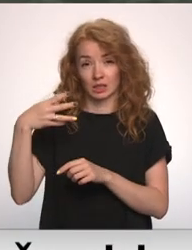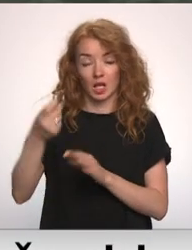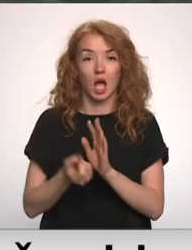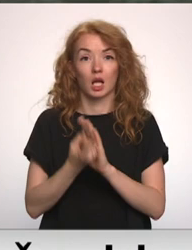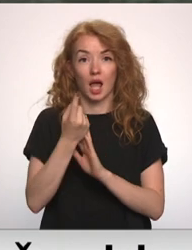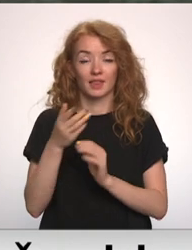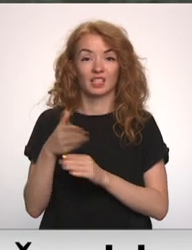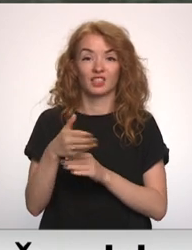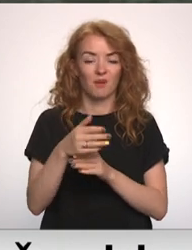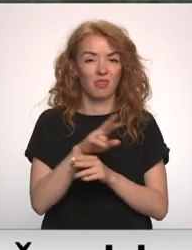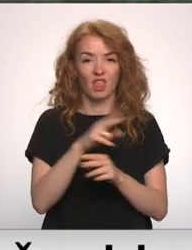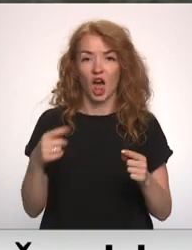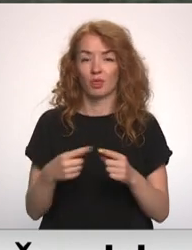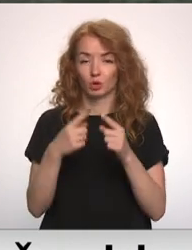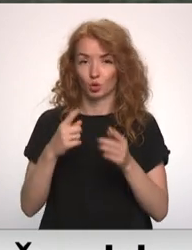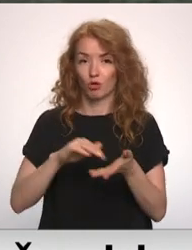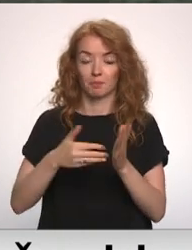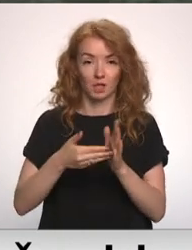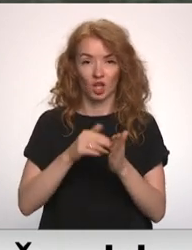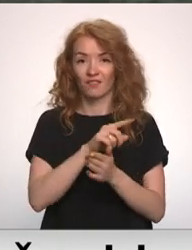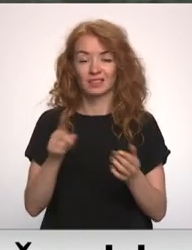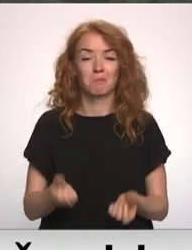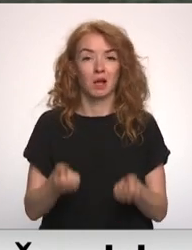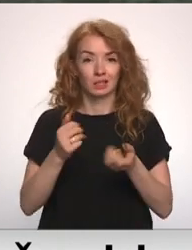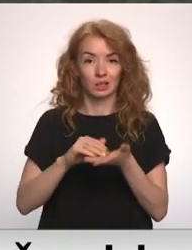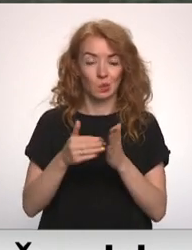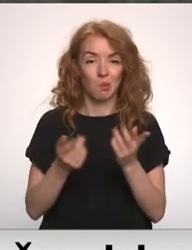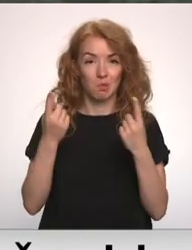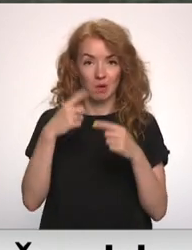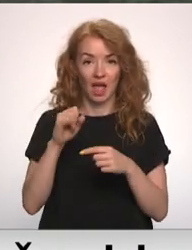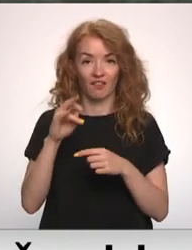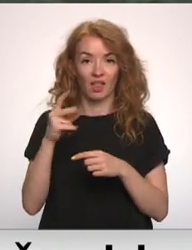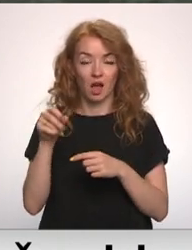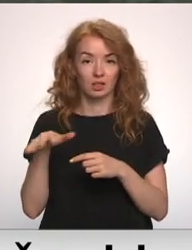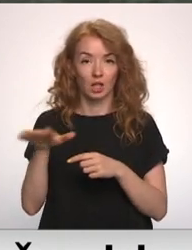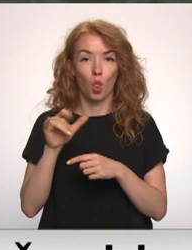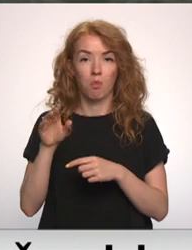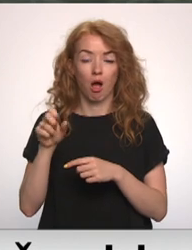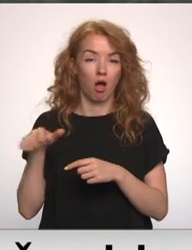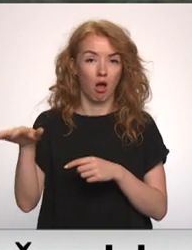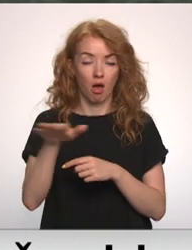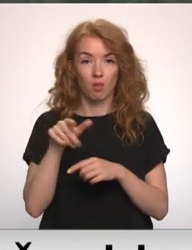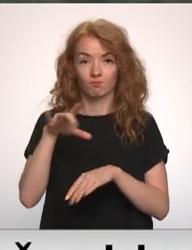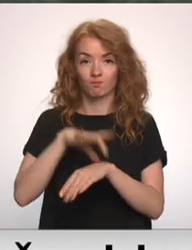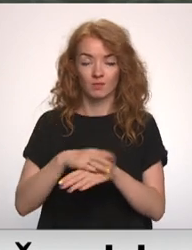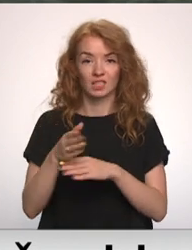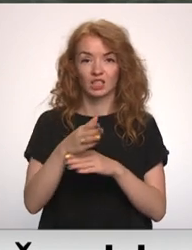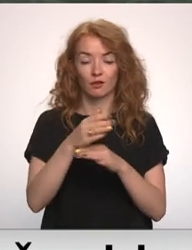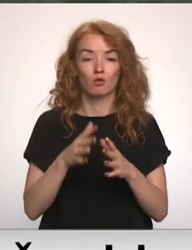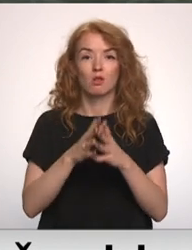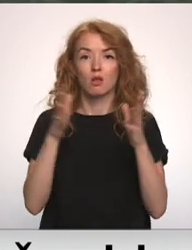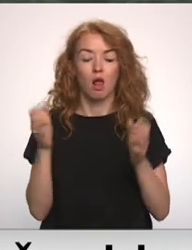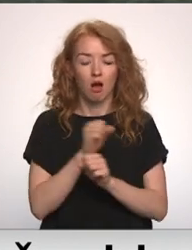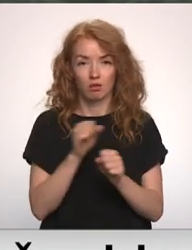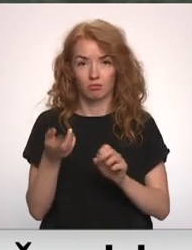radījusi zivīm nelabvēlīgus apstākļus. Vismagākā situācija pašreiz ir aivieksteipie Lubānas, kur konstatēta zivju masveida